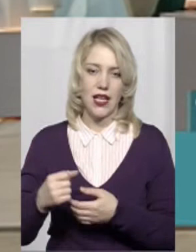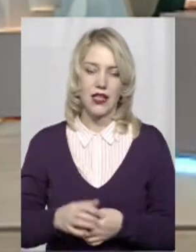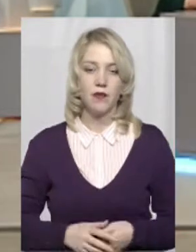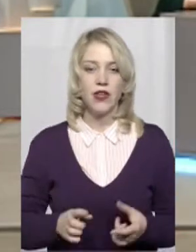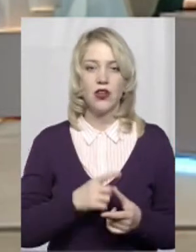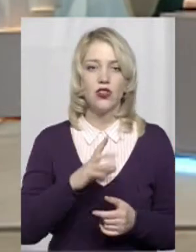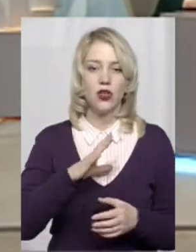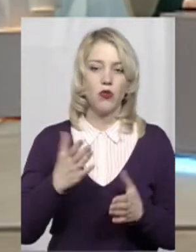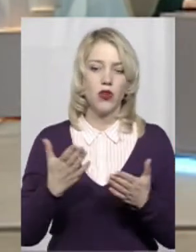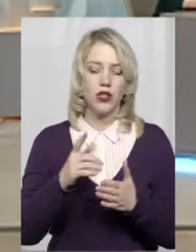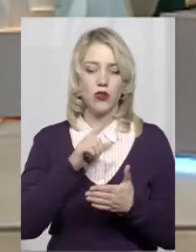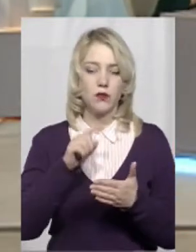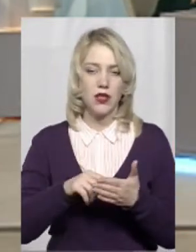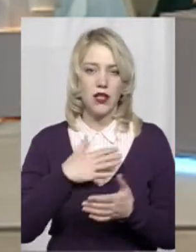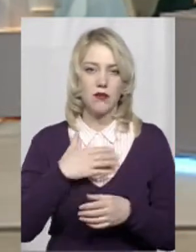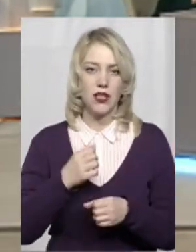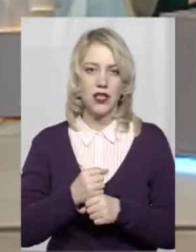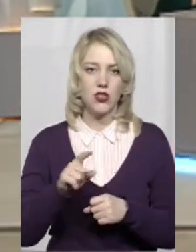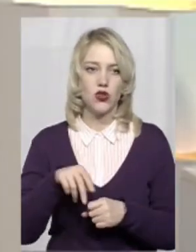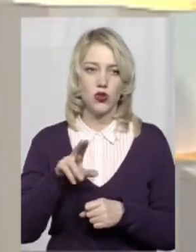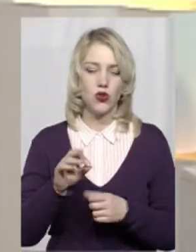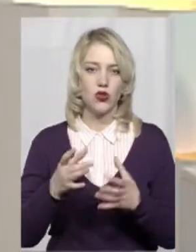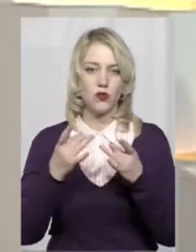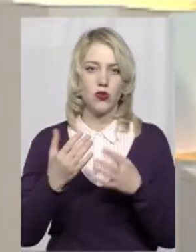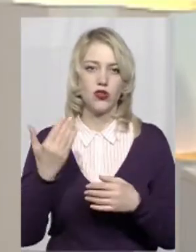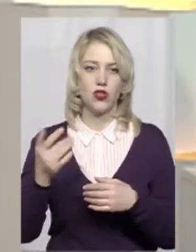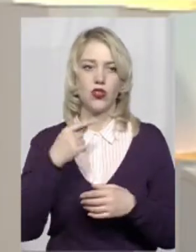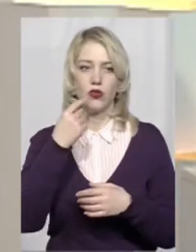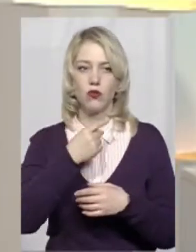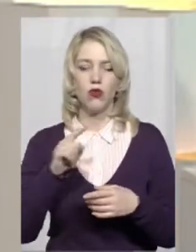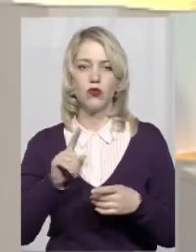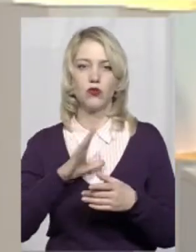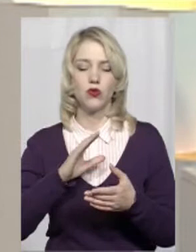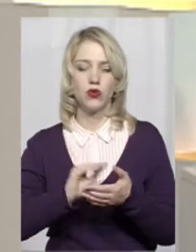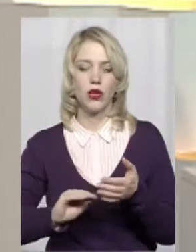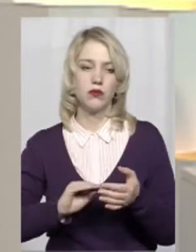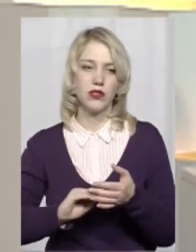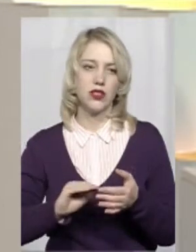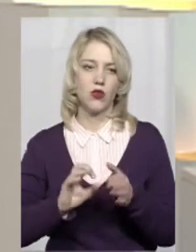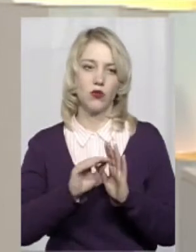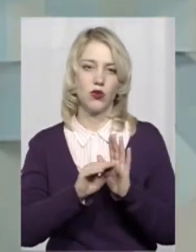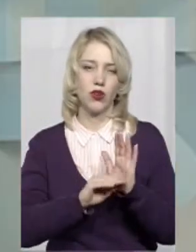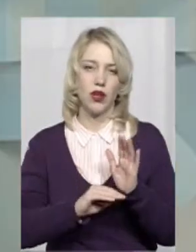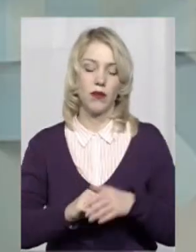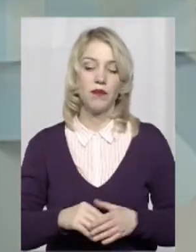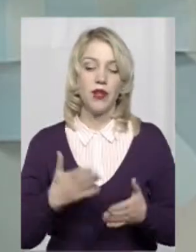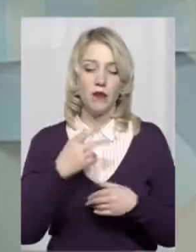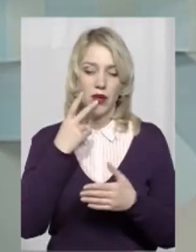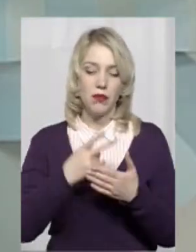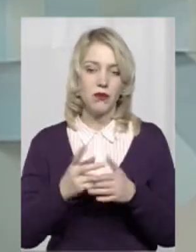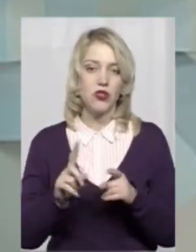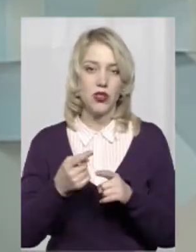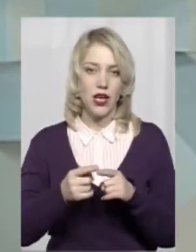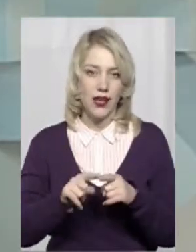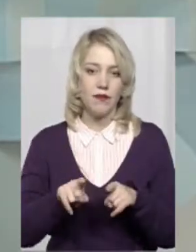питань чи претензій від штабів стосовно цього спрощення їхньої мови і того, що написано в програмах? Ми передбачали, що таке